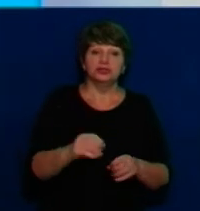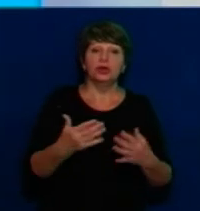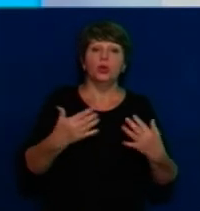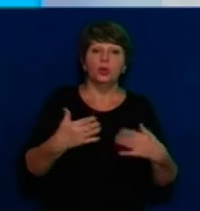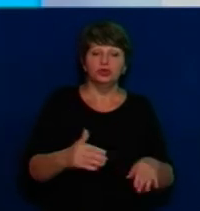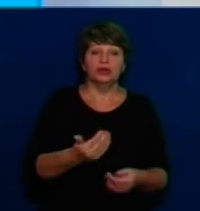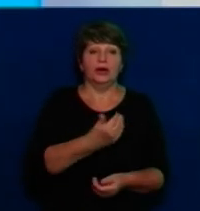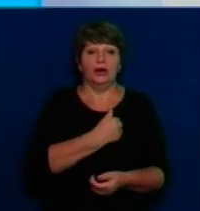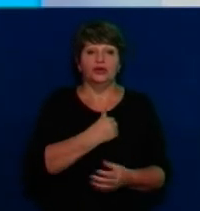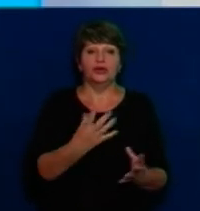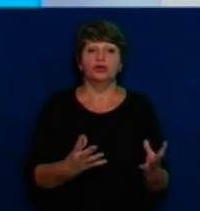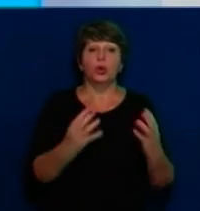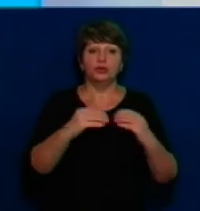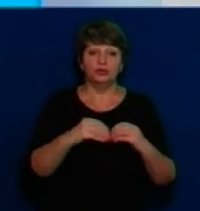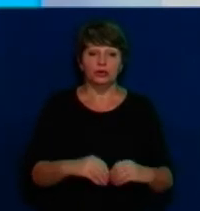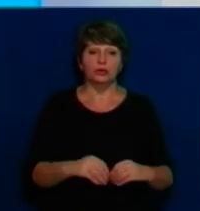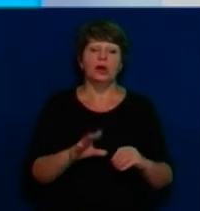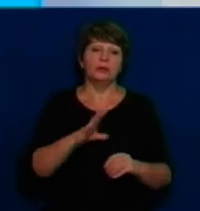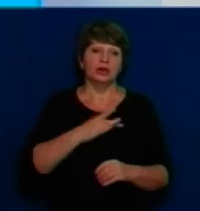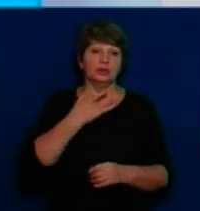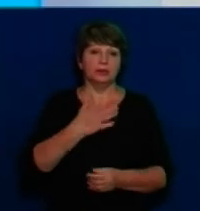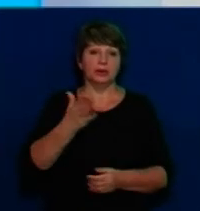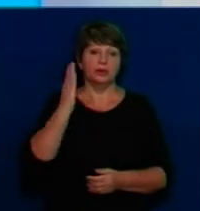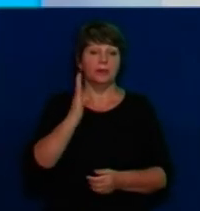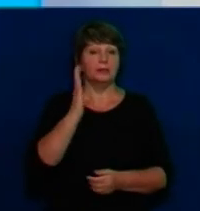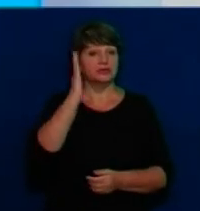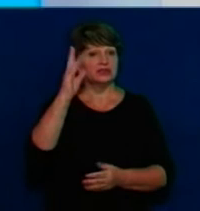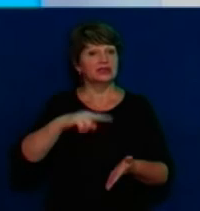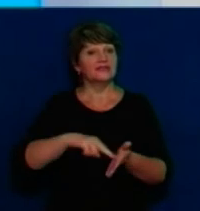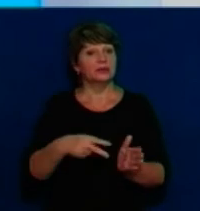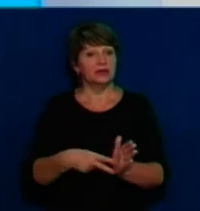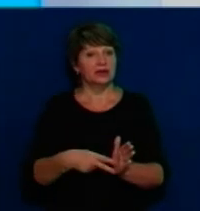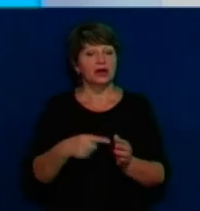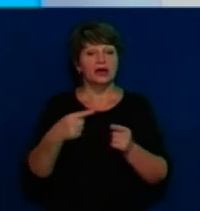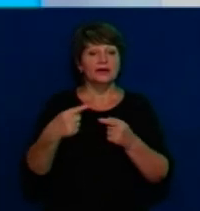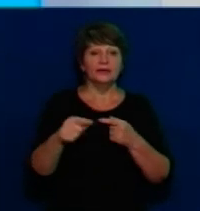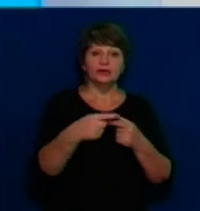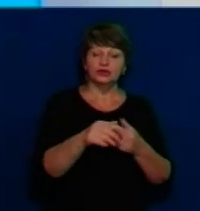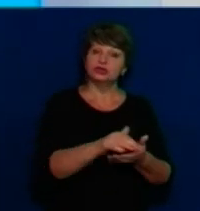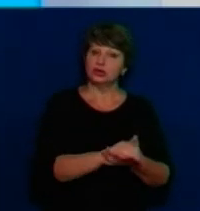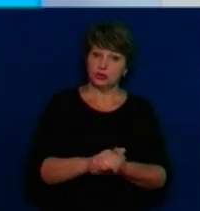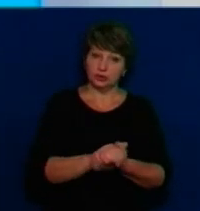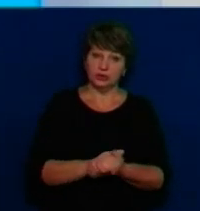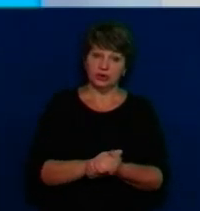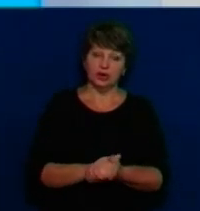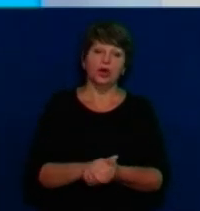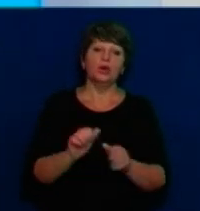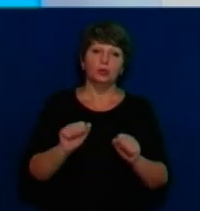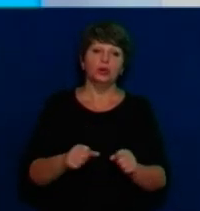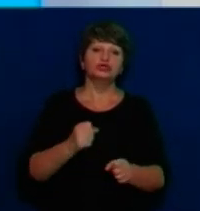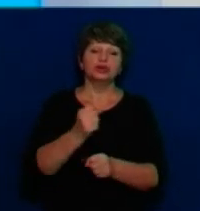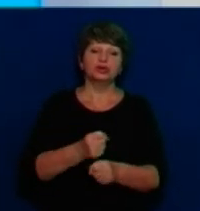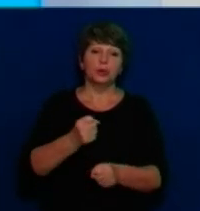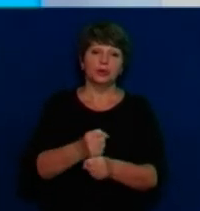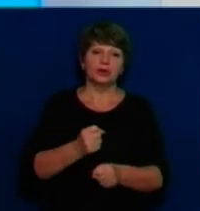хоча б, в яких вони утворені, щоб був проголосований присплатний план. Інші всі громади можна буде по ходу допрацьовувати ще